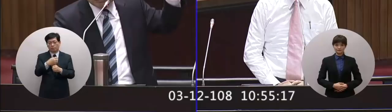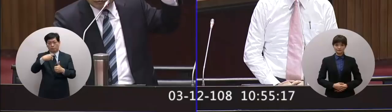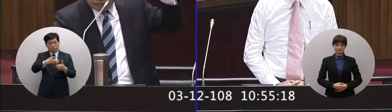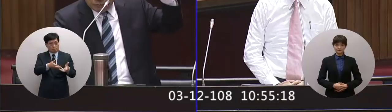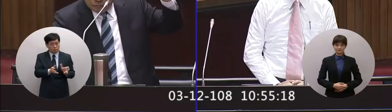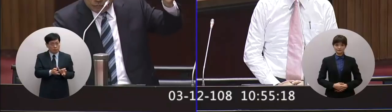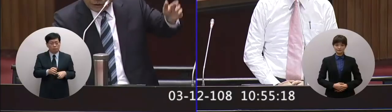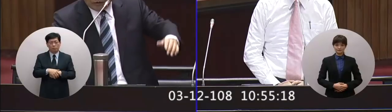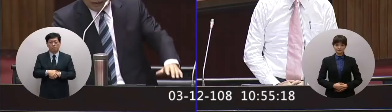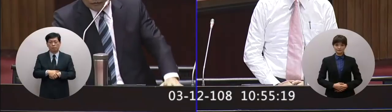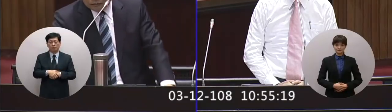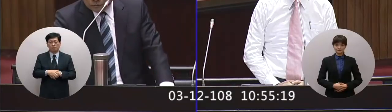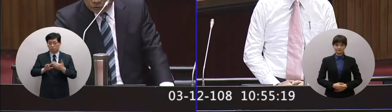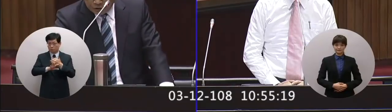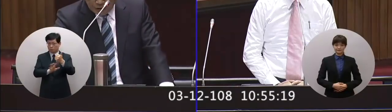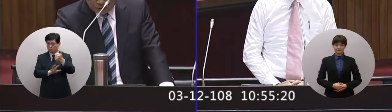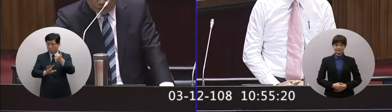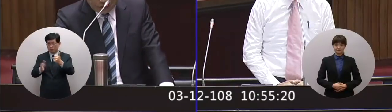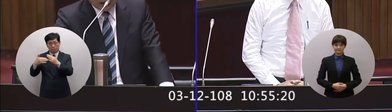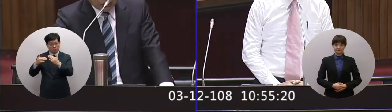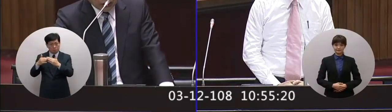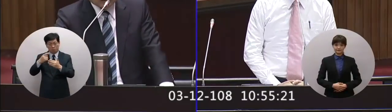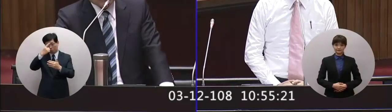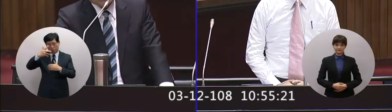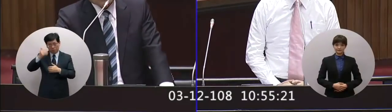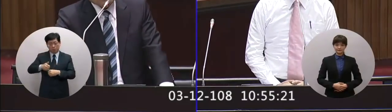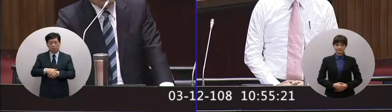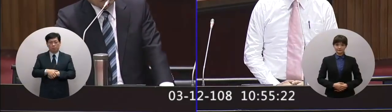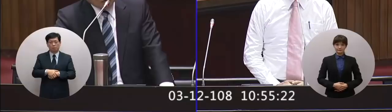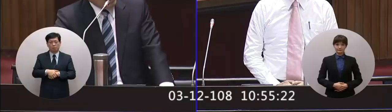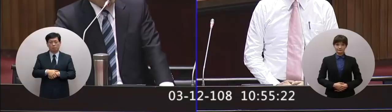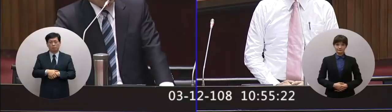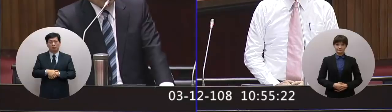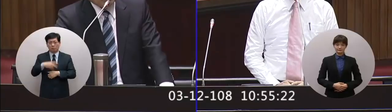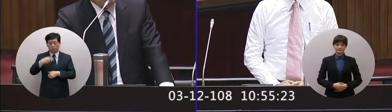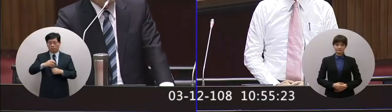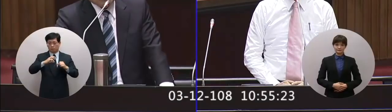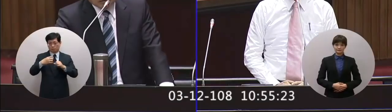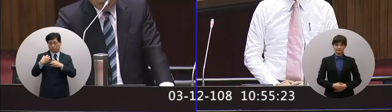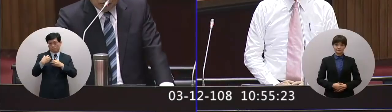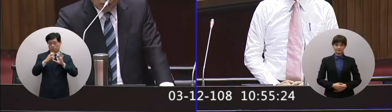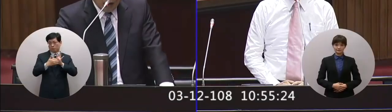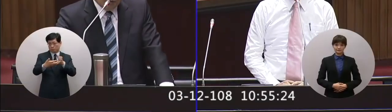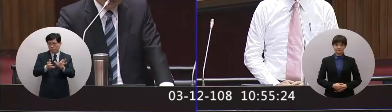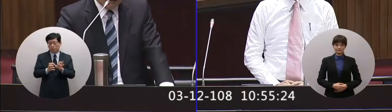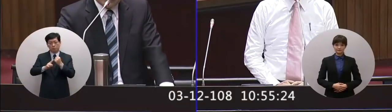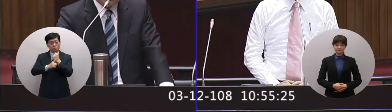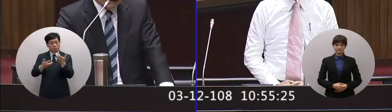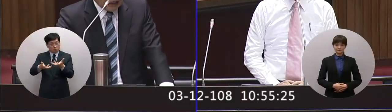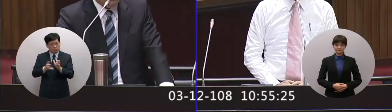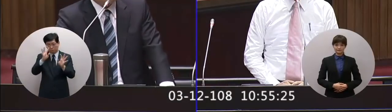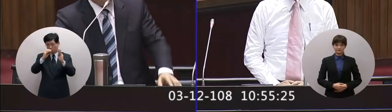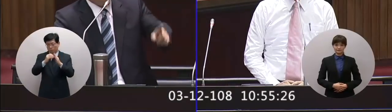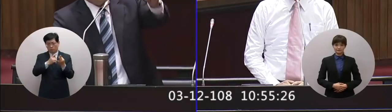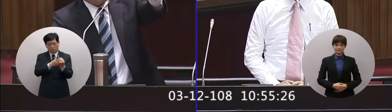育部相關學校的司長和國防部法務部調